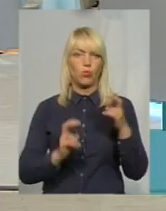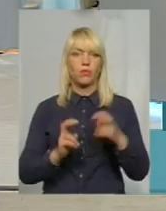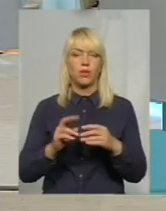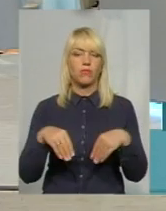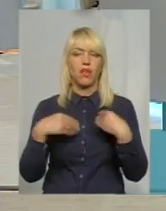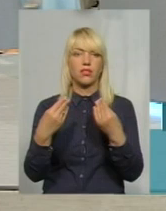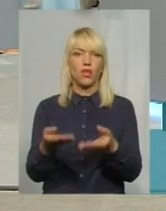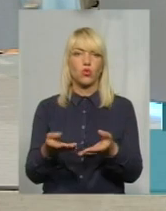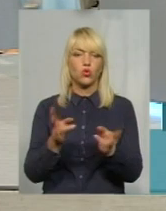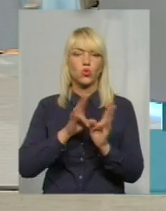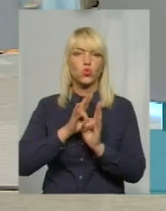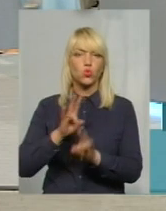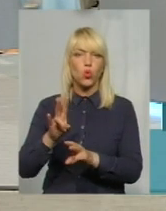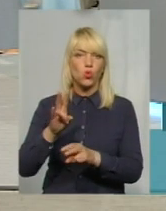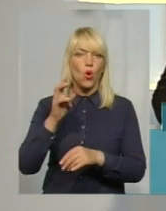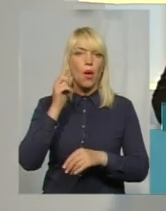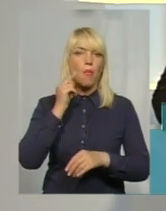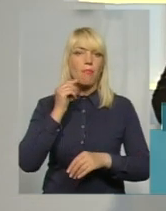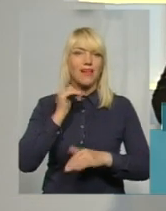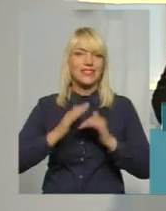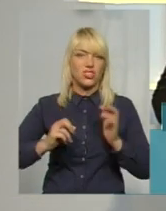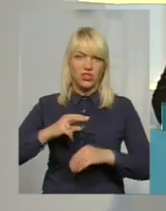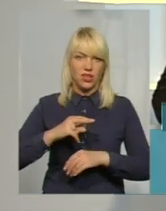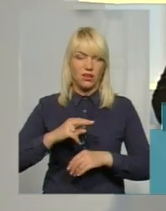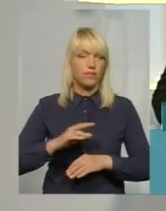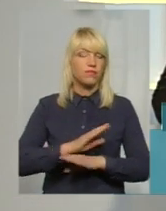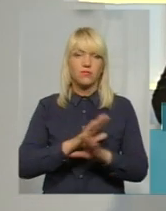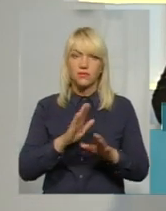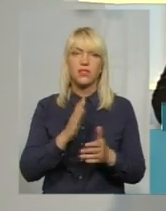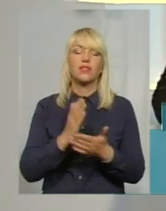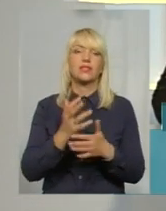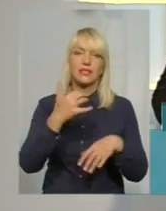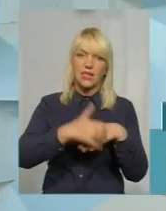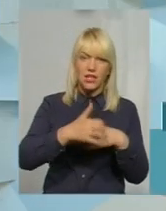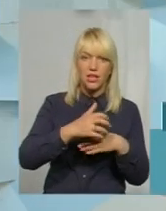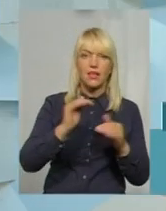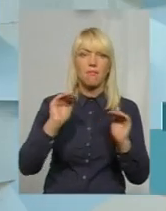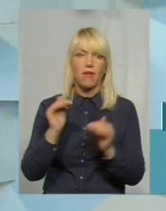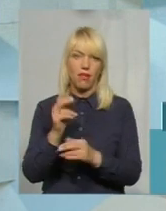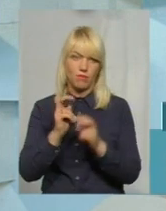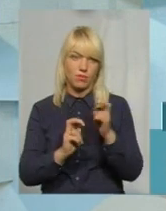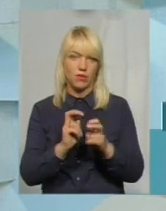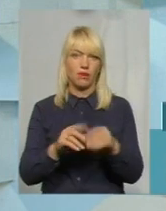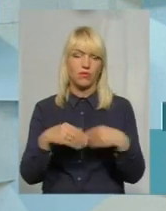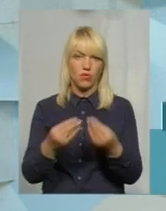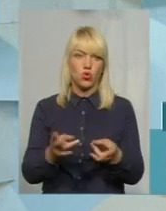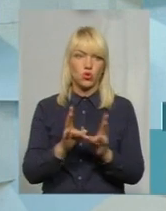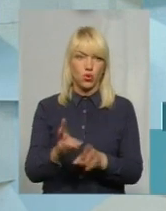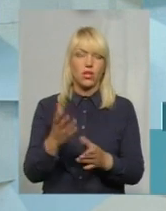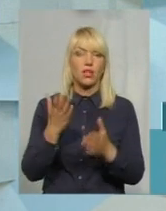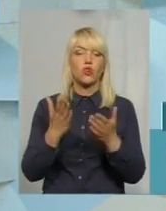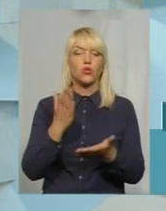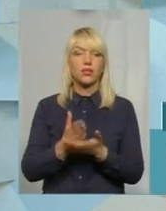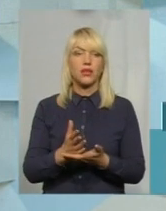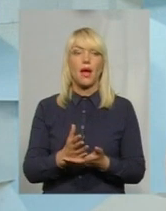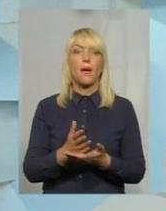пасічникам, завдають шкоди і малі, і середні підприємства. Тобто, але якщо є підтвердження,